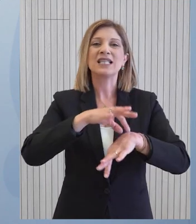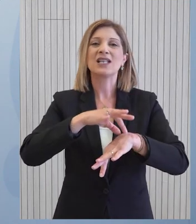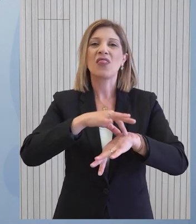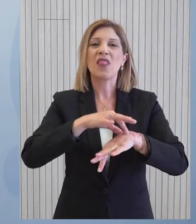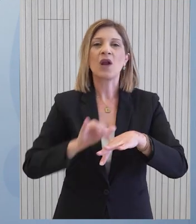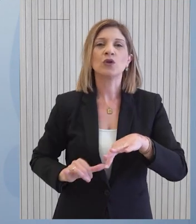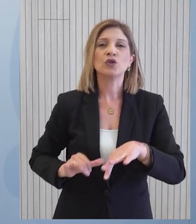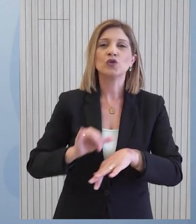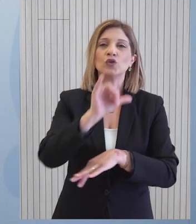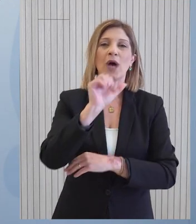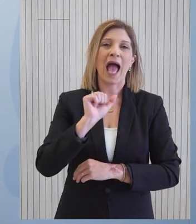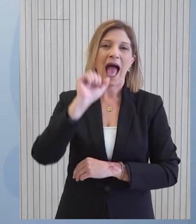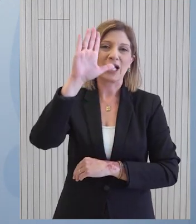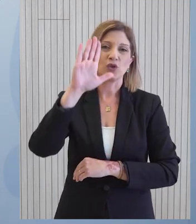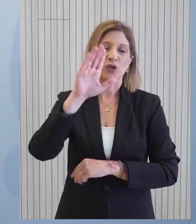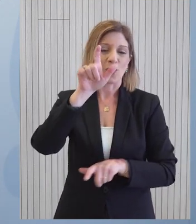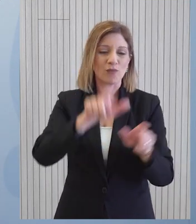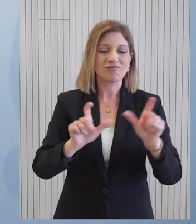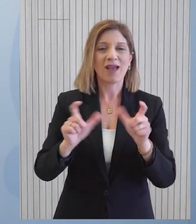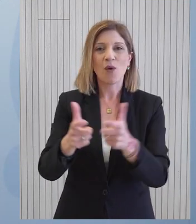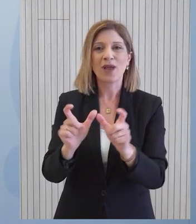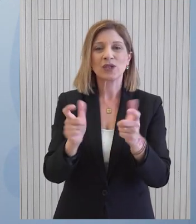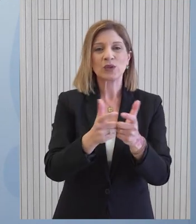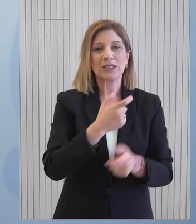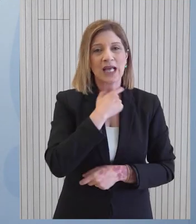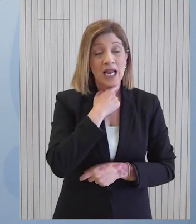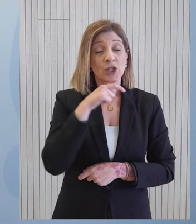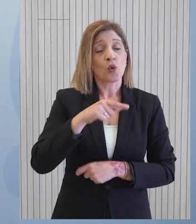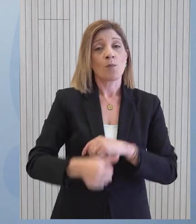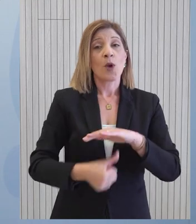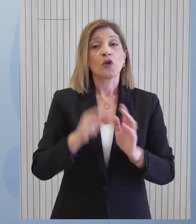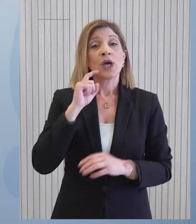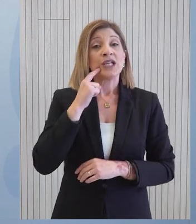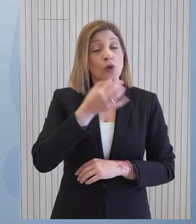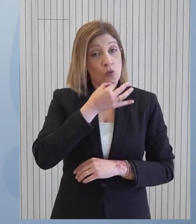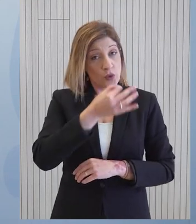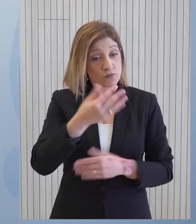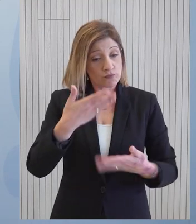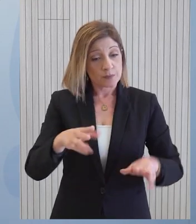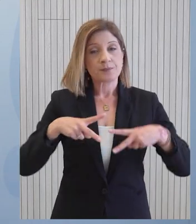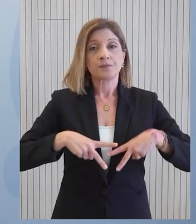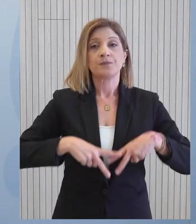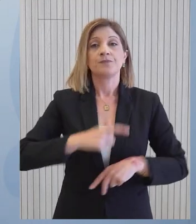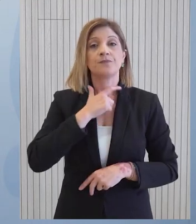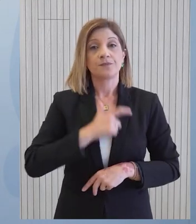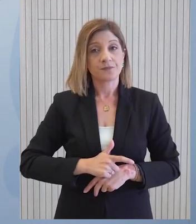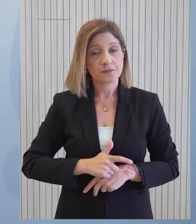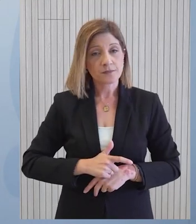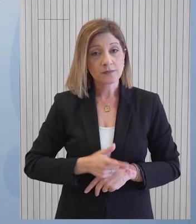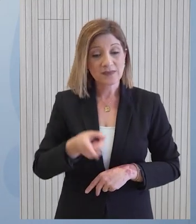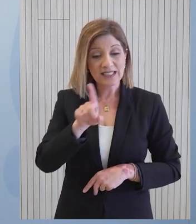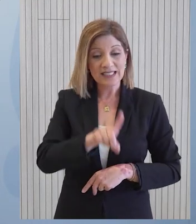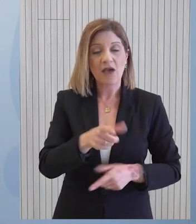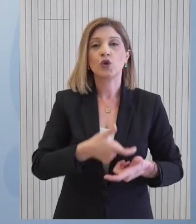μεταβαίνουν στο εξωτερικό για θεραπεία. Σε πρώτη φάση, όπως ο Πρόεδρος Χριστοδουλίδης έχει εξαγγείλει, το Υπουργείο Υγείας θα καταθέσει στην